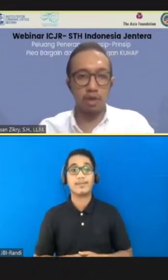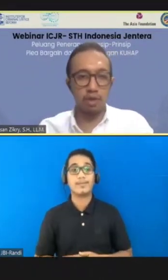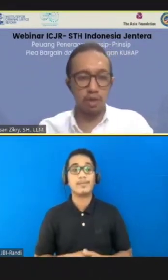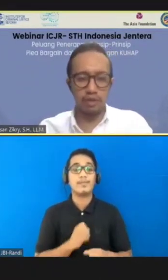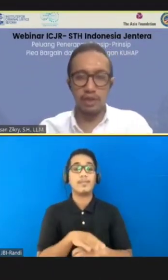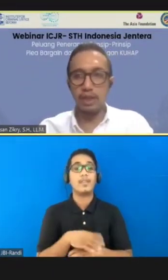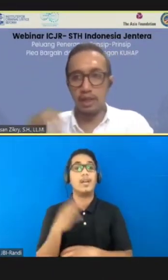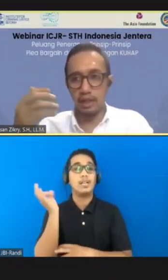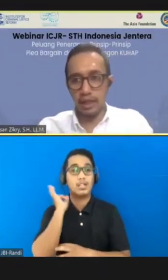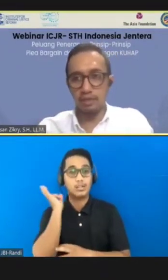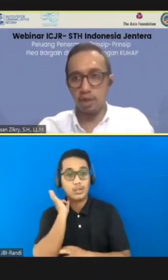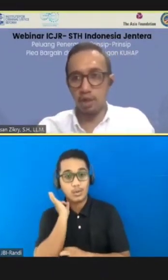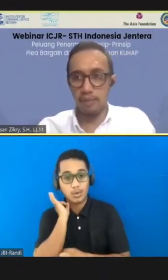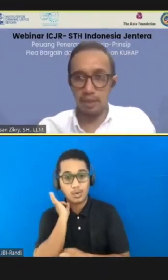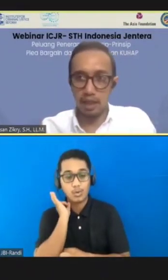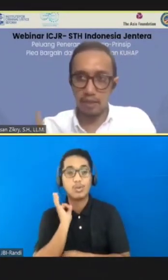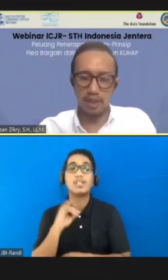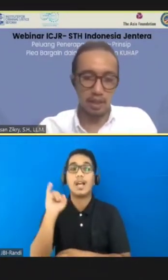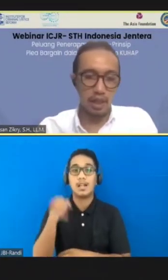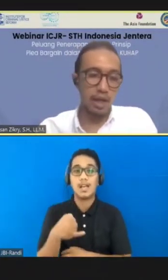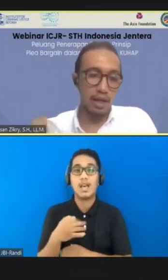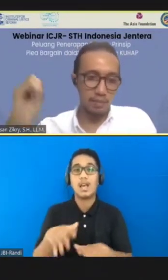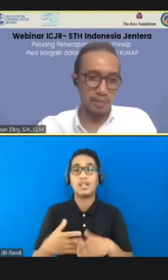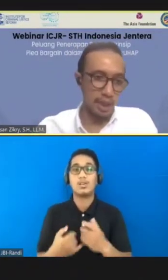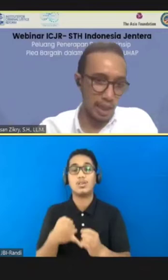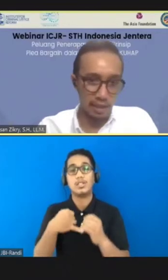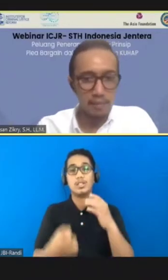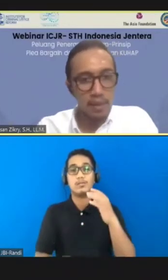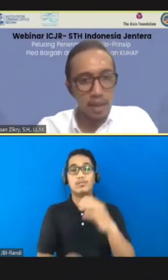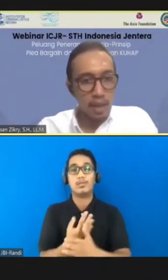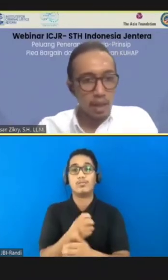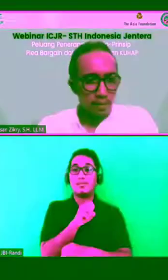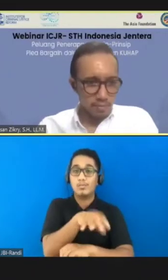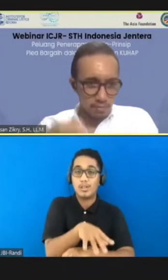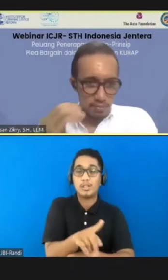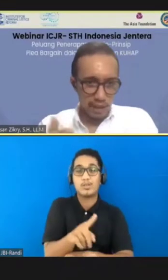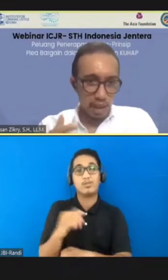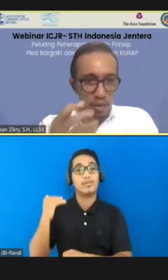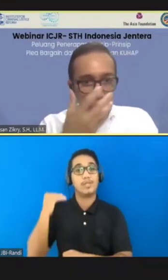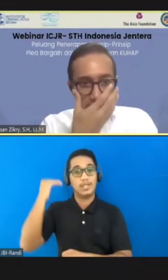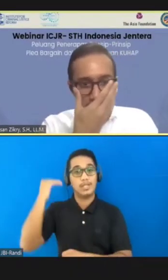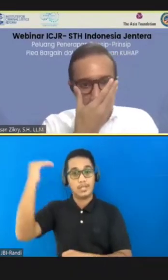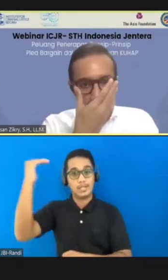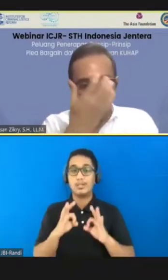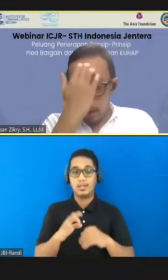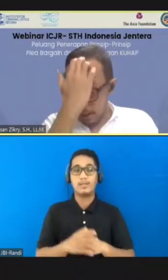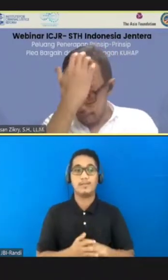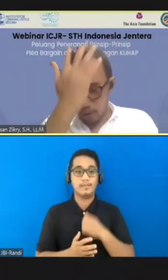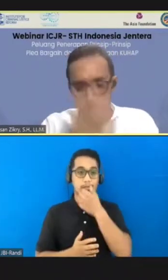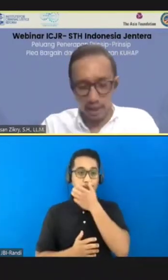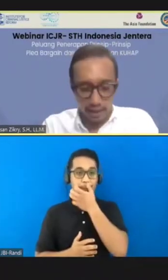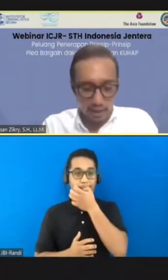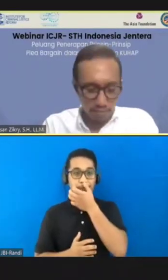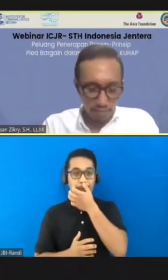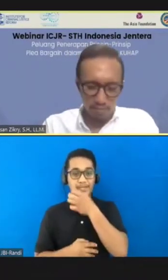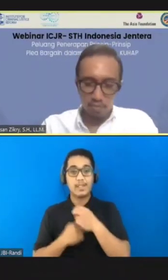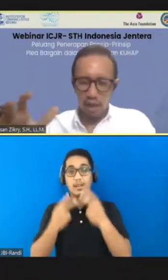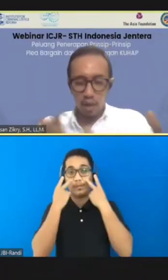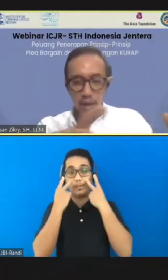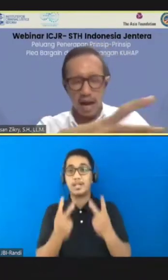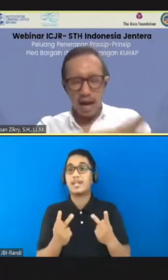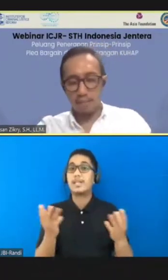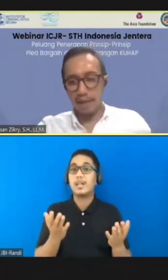resiko false confession dan negative outcomes terhadap si perdakwa akan lebih meningkat. Take out untuk ini tentunya, yang perlu diperhatikan,